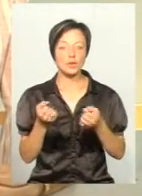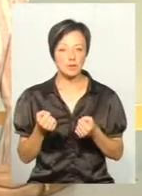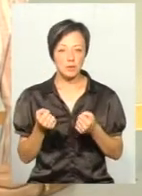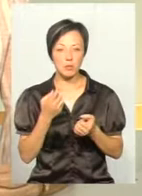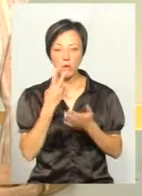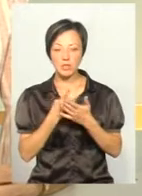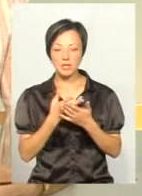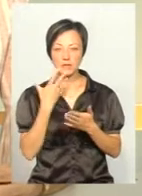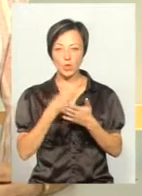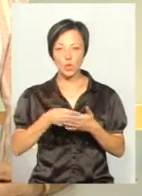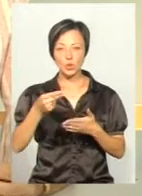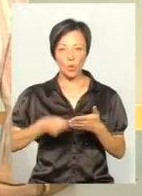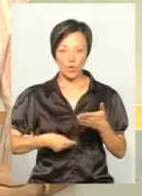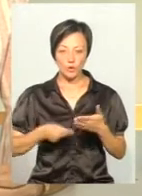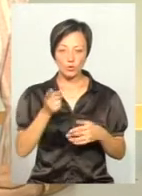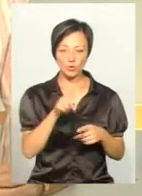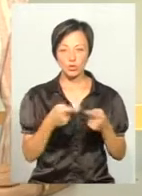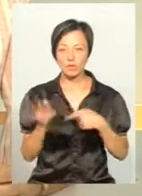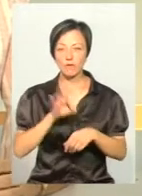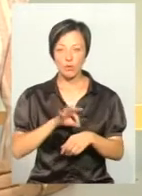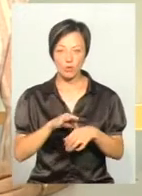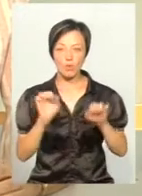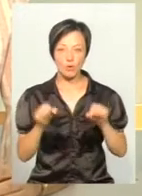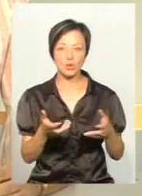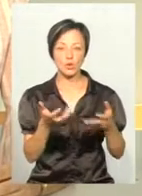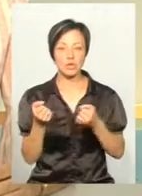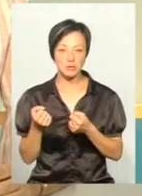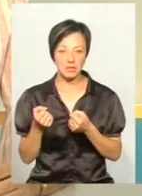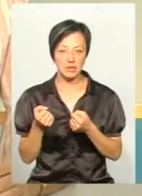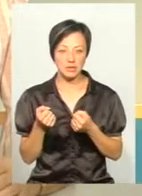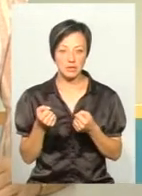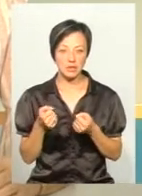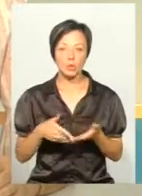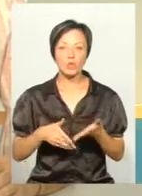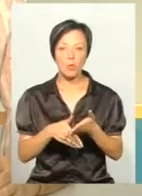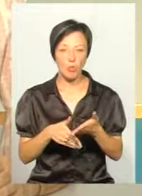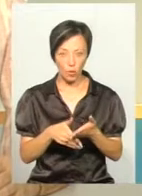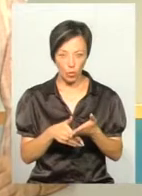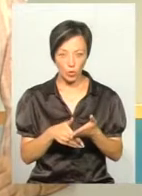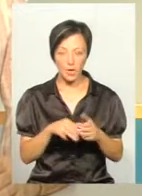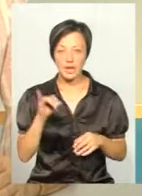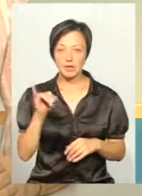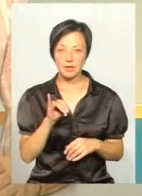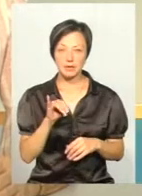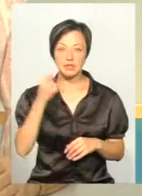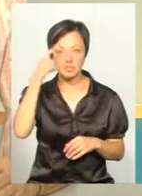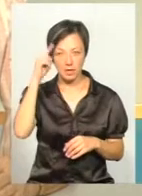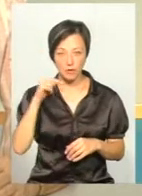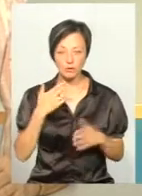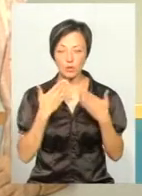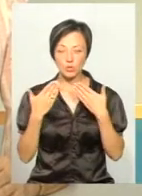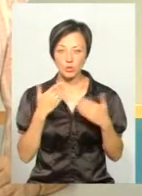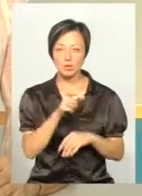показавши свою довідку про ту чи іншу хворобу, вона може отримати допомогу. І, знаючи і